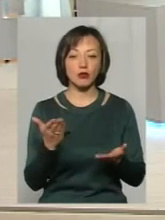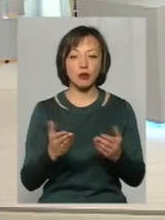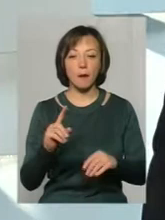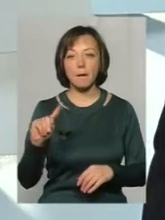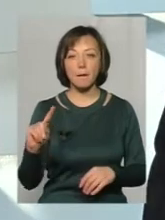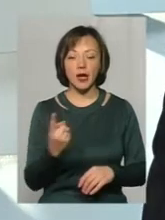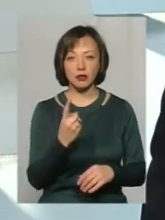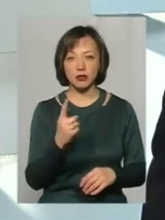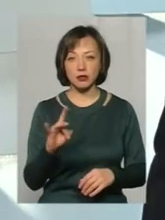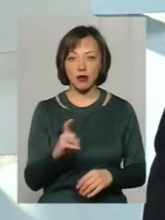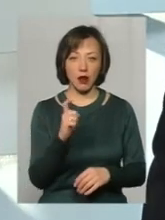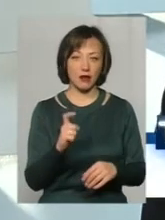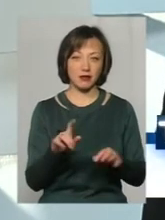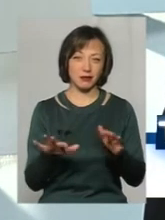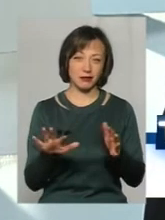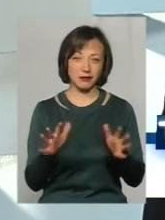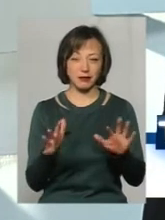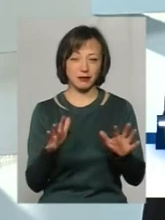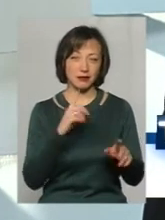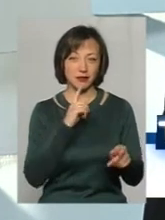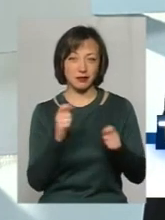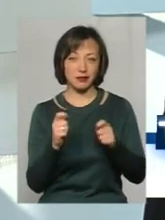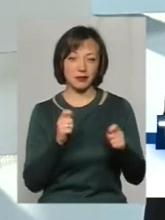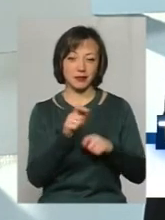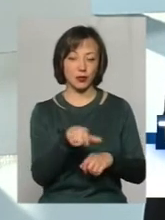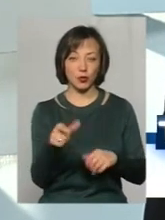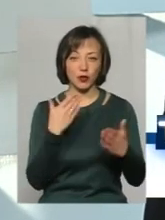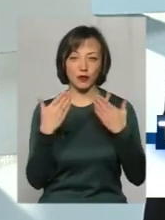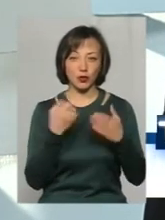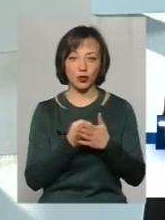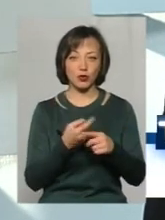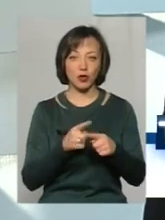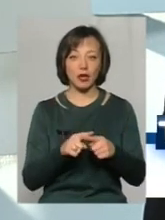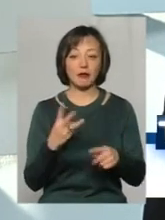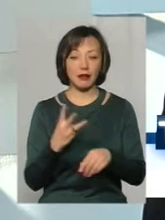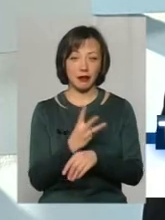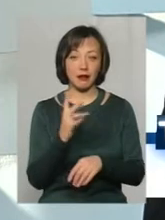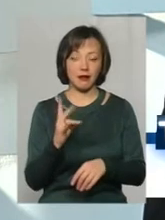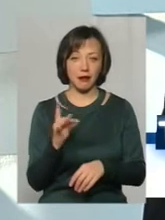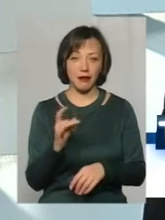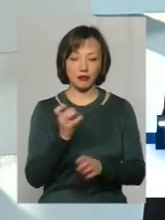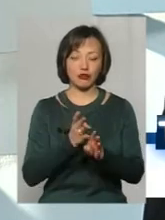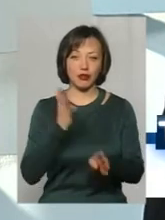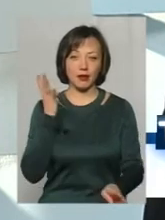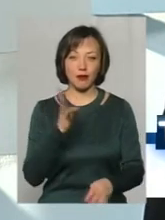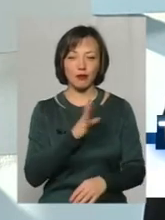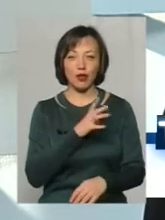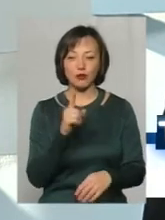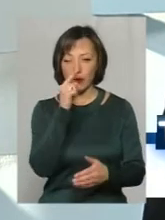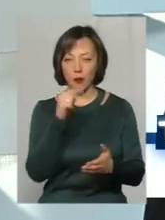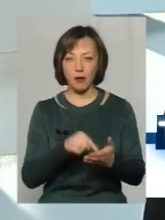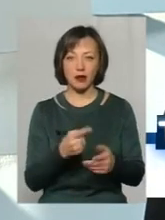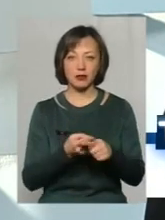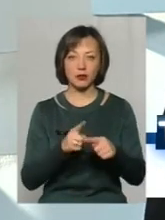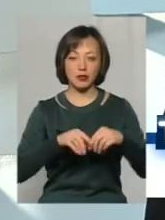насторожено люди відносились до цього, то вже третій раз в нас черга стояла для того, щоб попасти